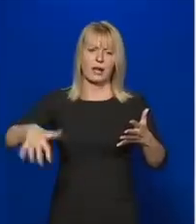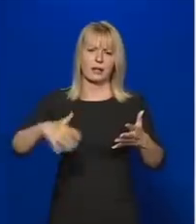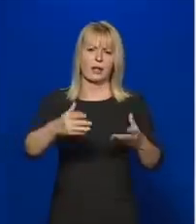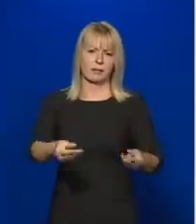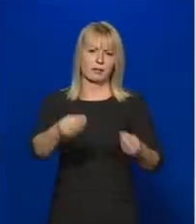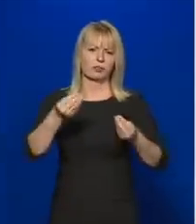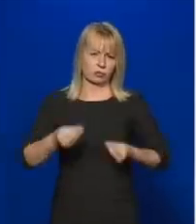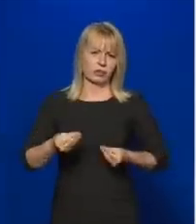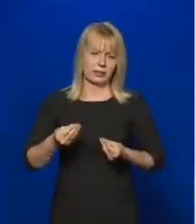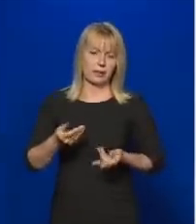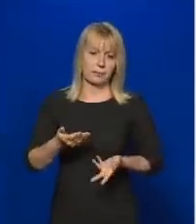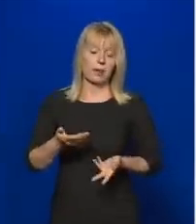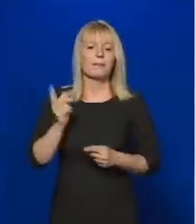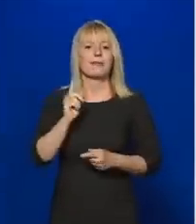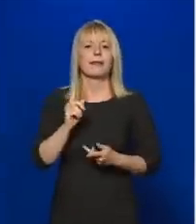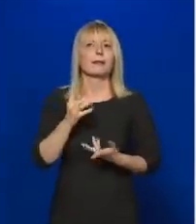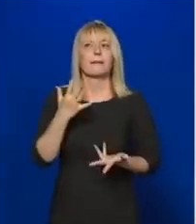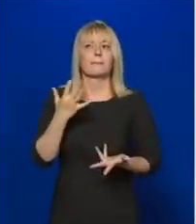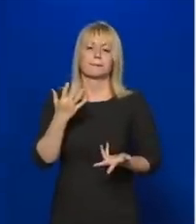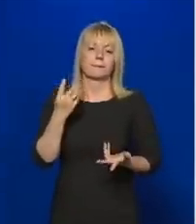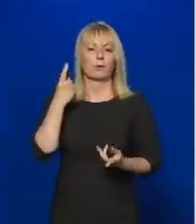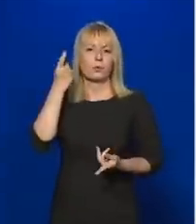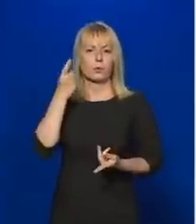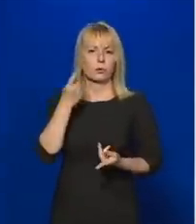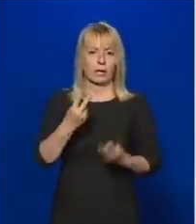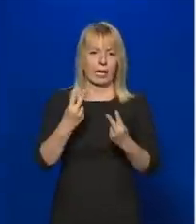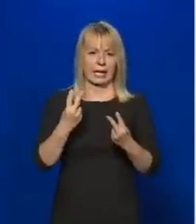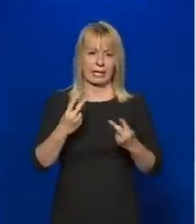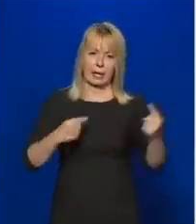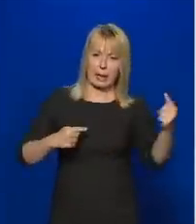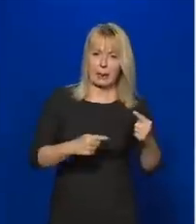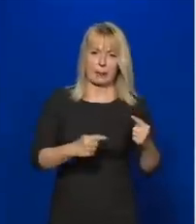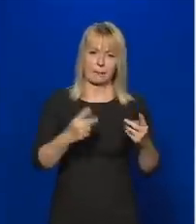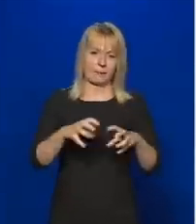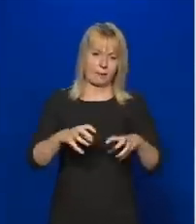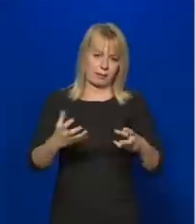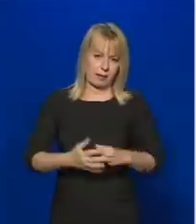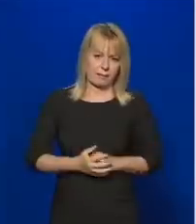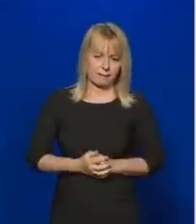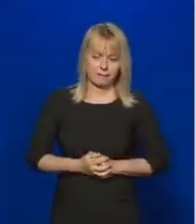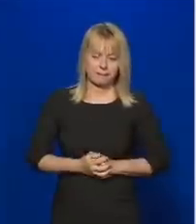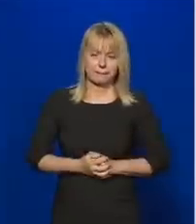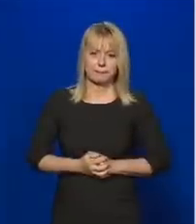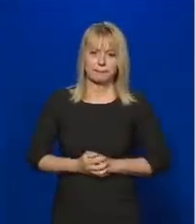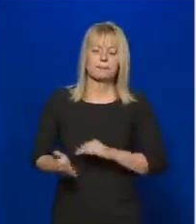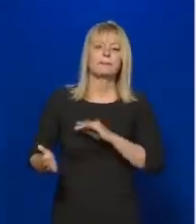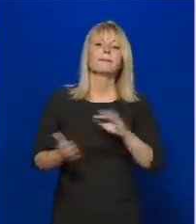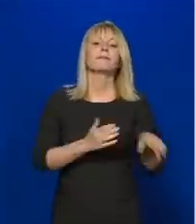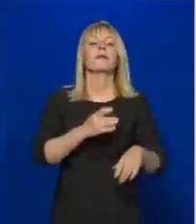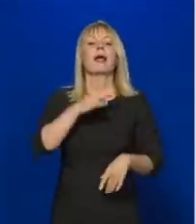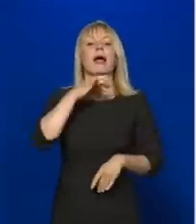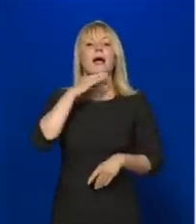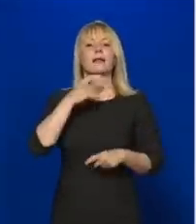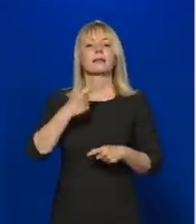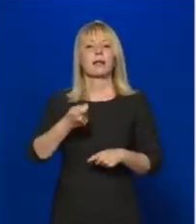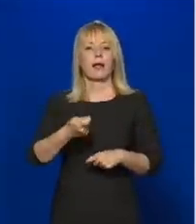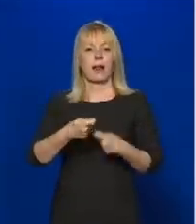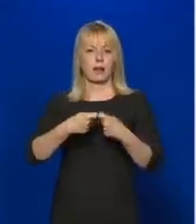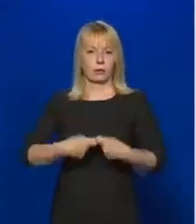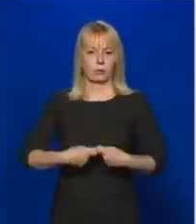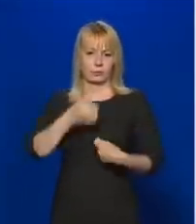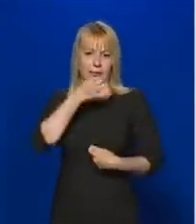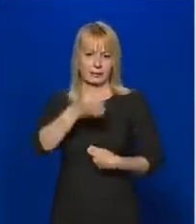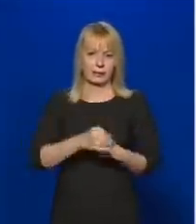nem túlzottan a lényegre koncentráló módon tette meg. Az RTL Klub kérdése a következő.